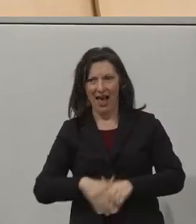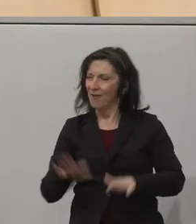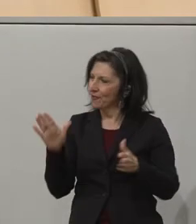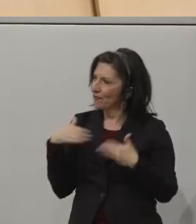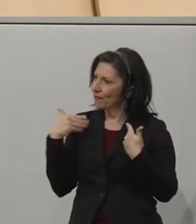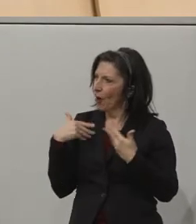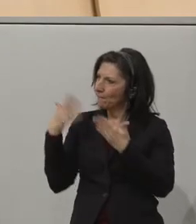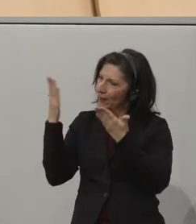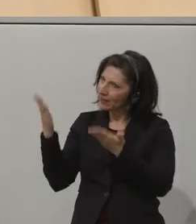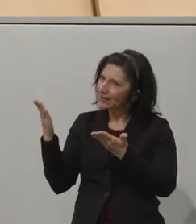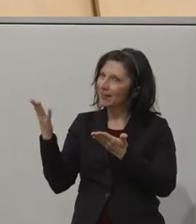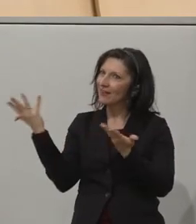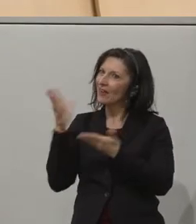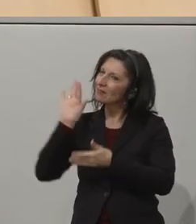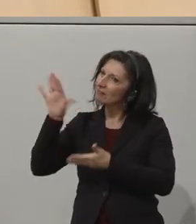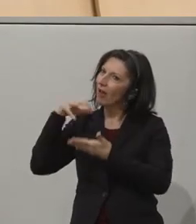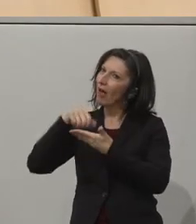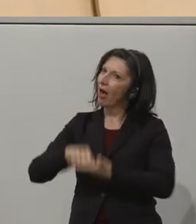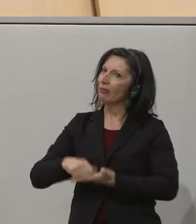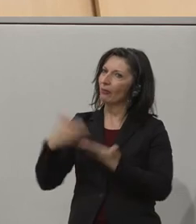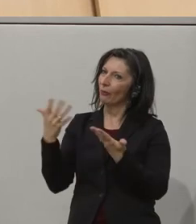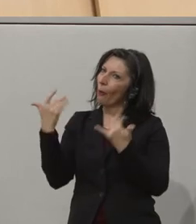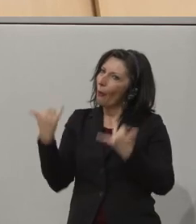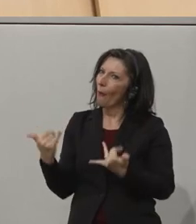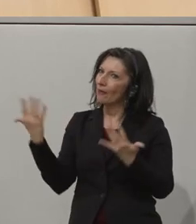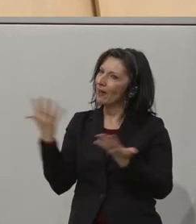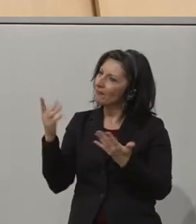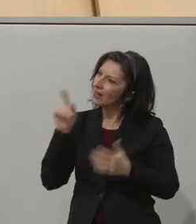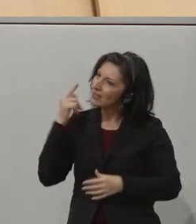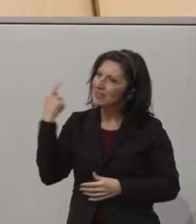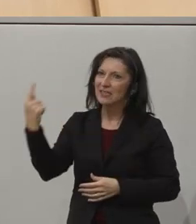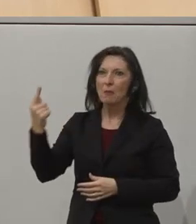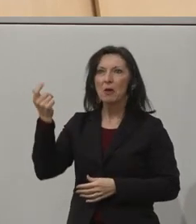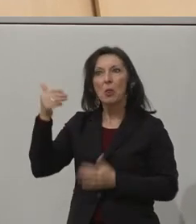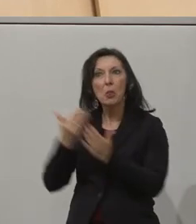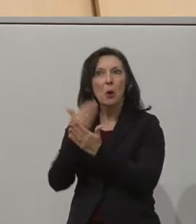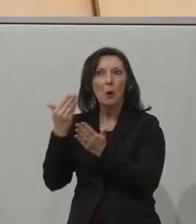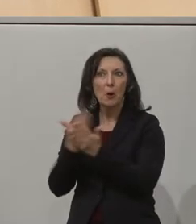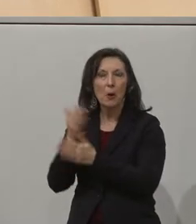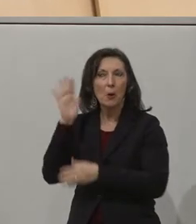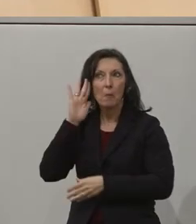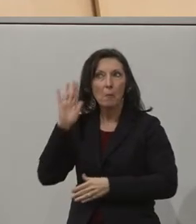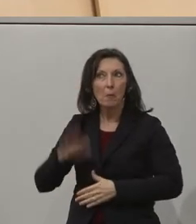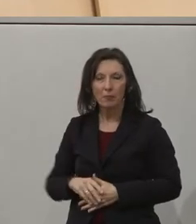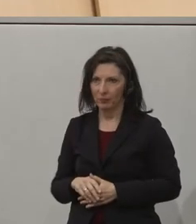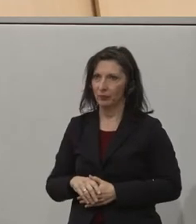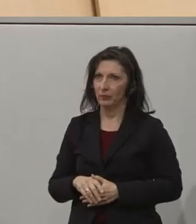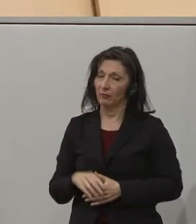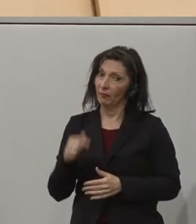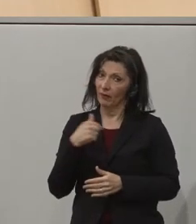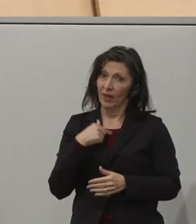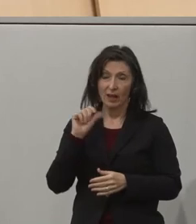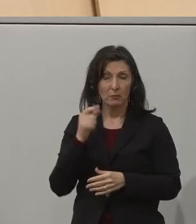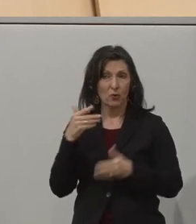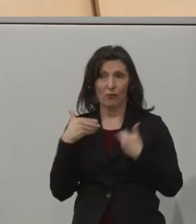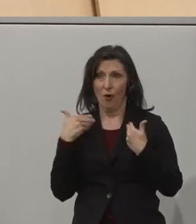auch über Ihren Eindruck und die Dinge, die Sie heute mitgenommen haben und gelernt haben. Ja, freue mich besonders,